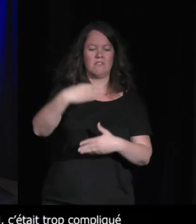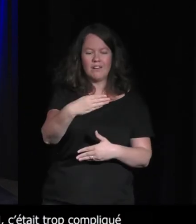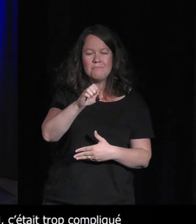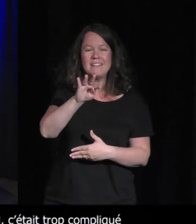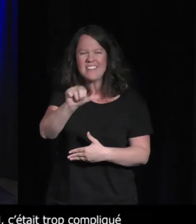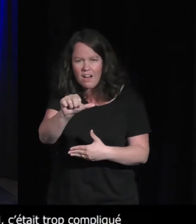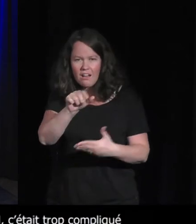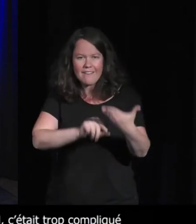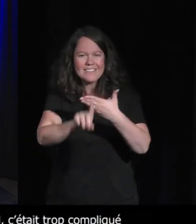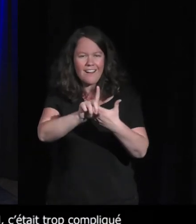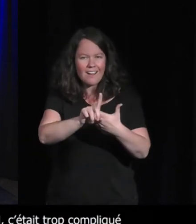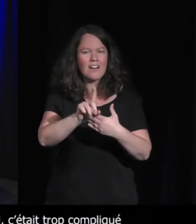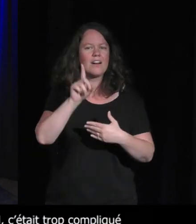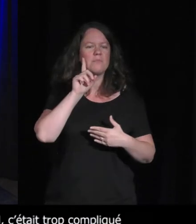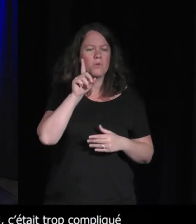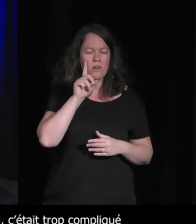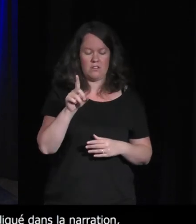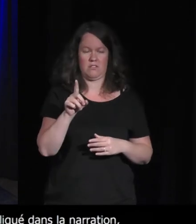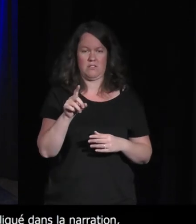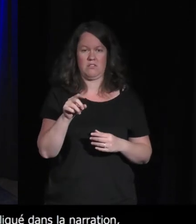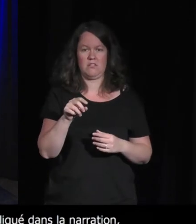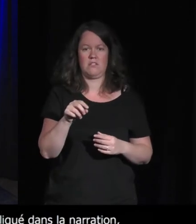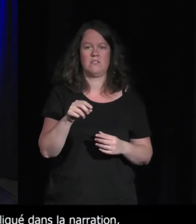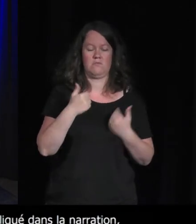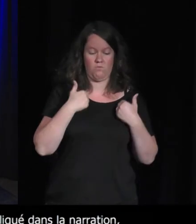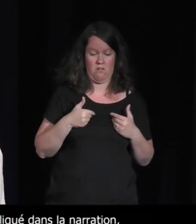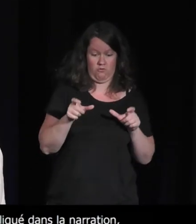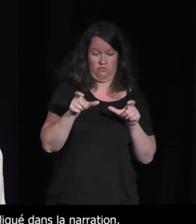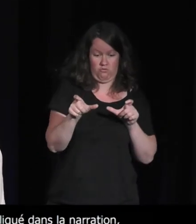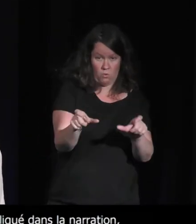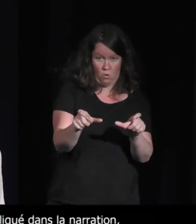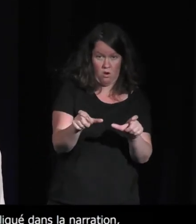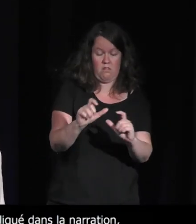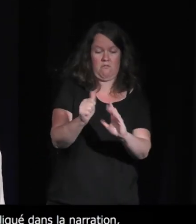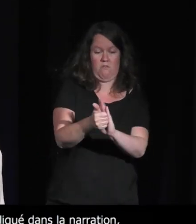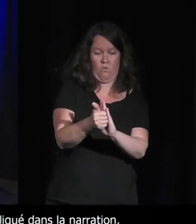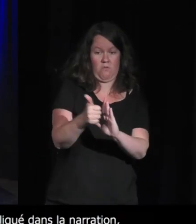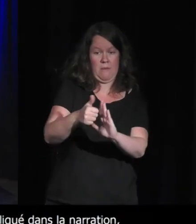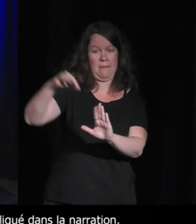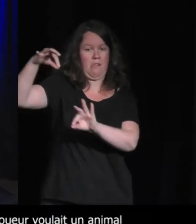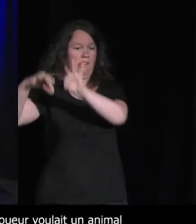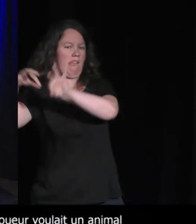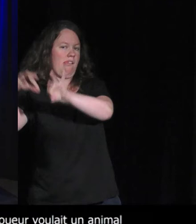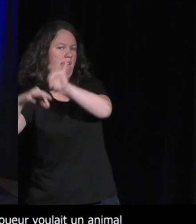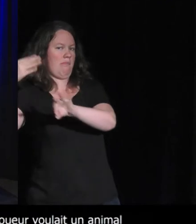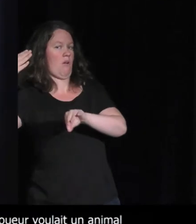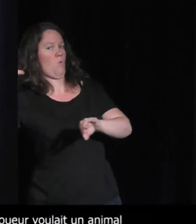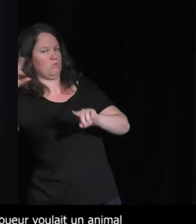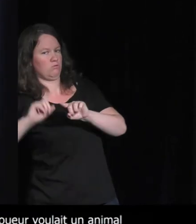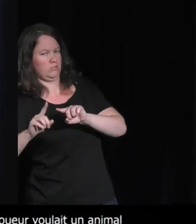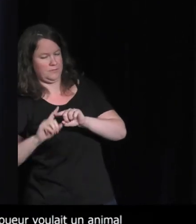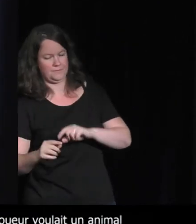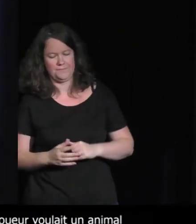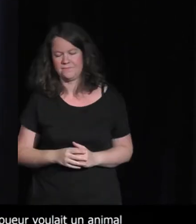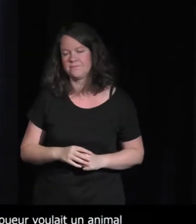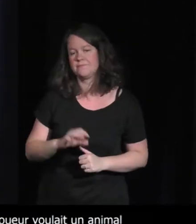contrôlait le joueur c'était un animal contrôlé par autre chose oui c'est sûr alors purement techniquement dans le jeu vidéo c vrai